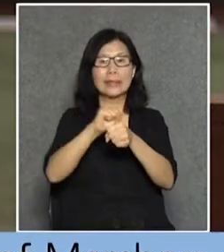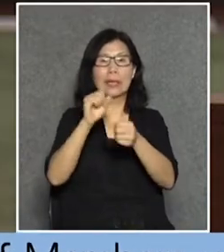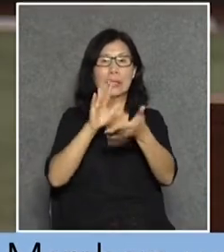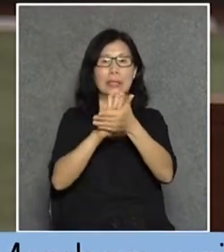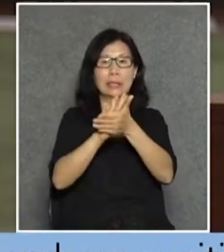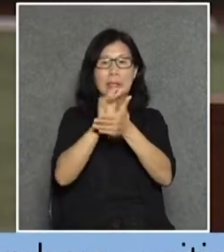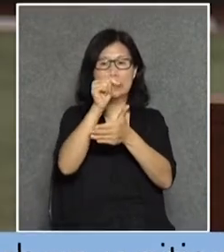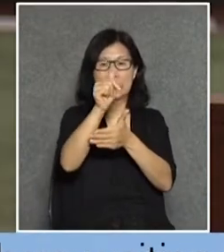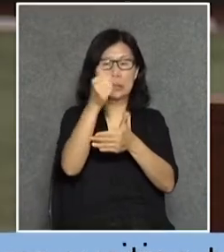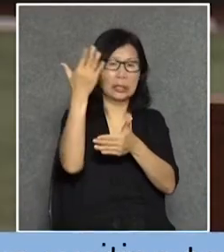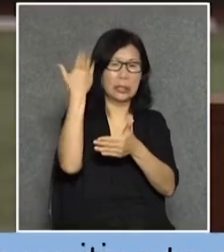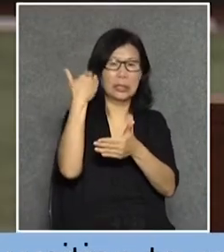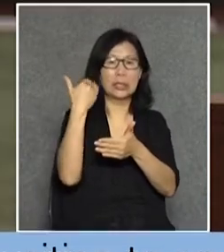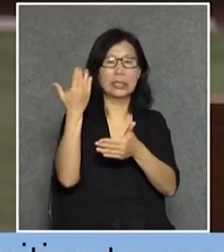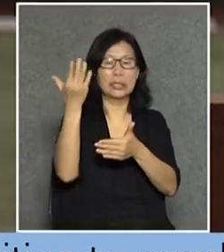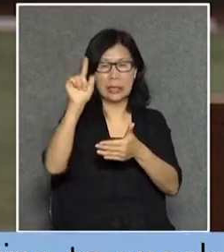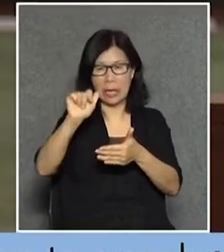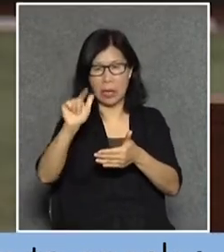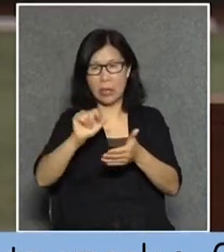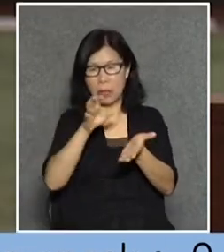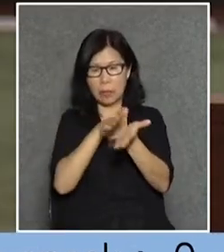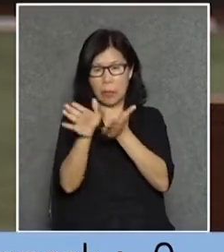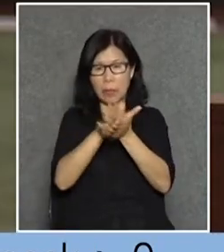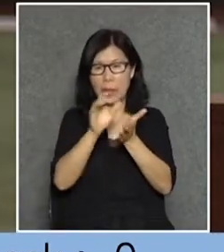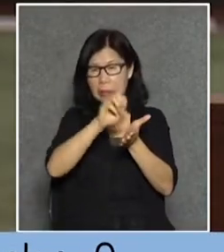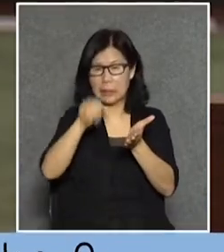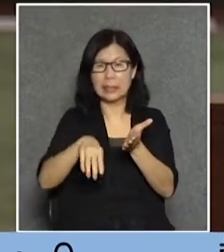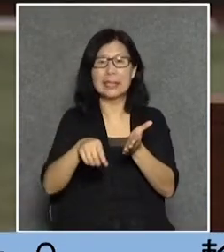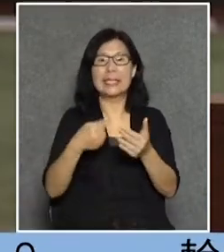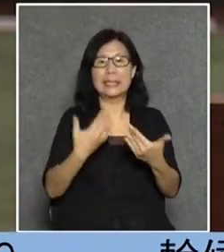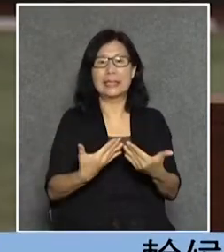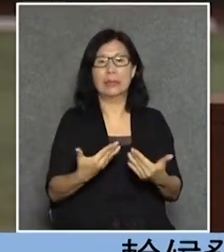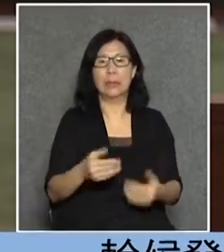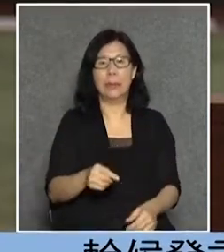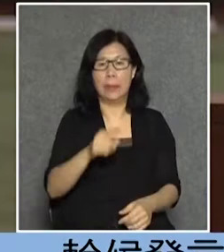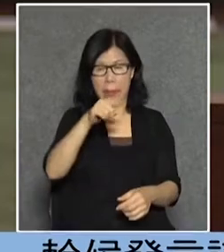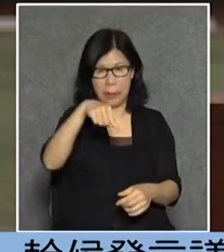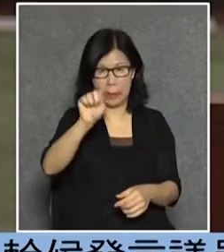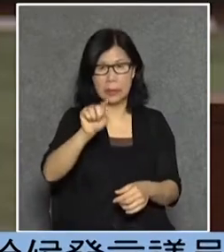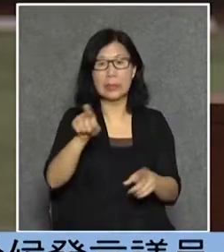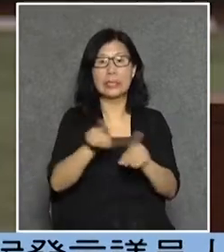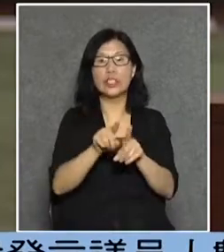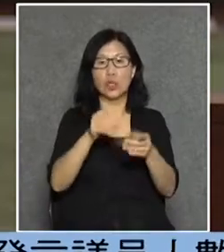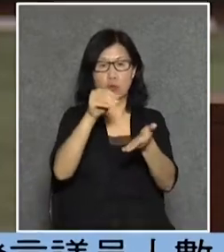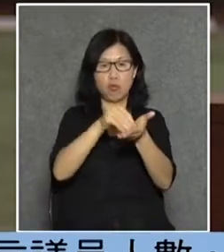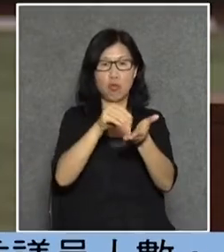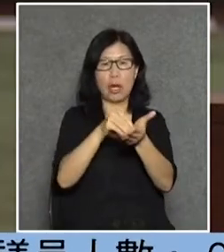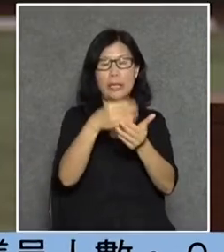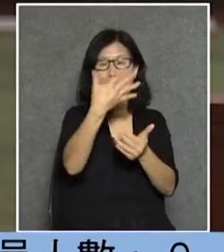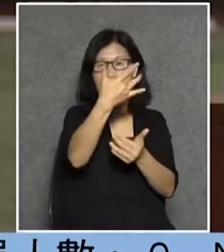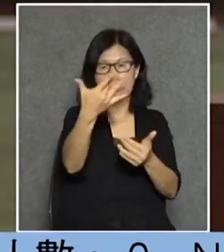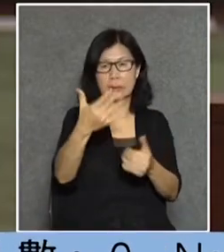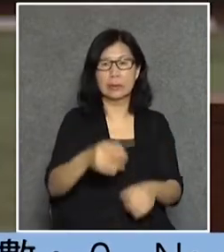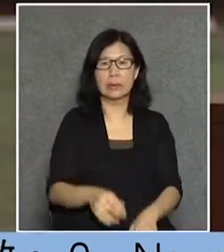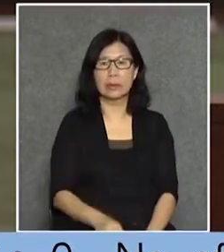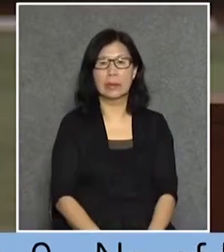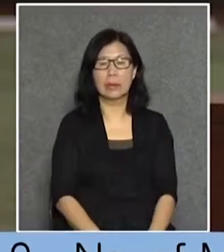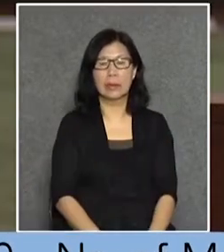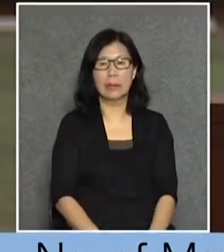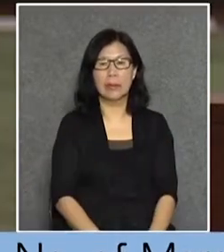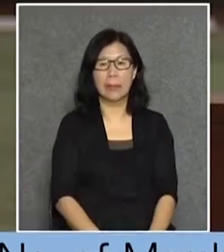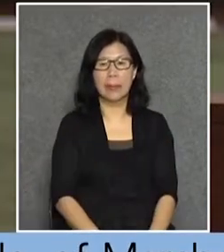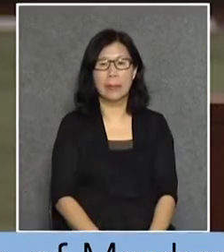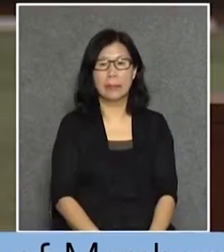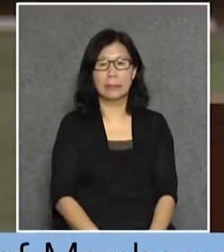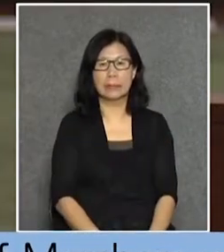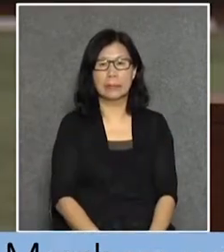以前那樣東西不要現在就用准他我准你有多少當然這是一個更加